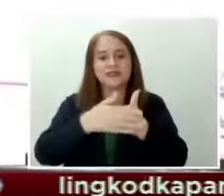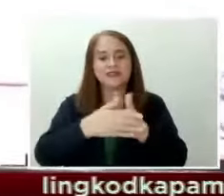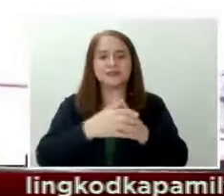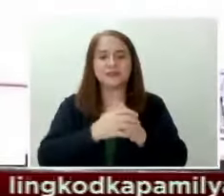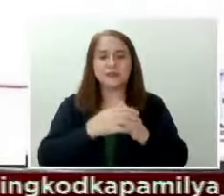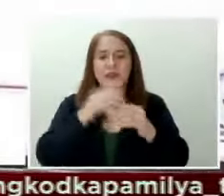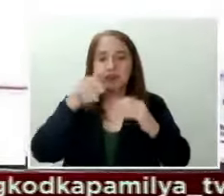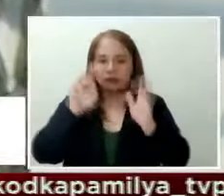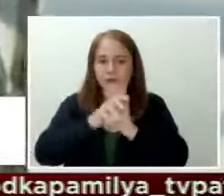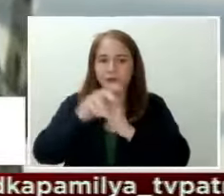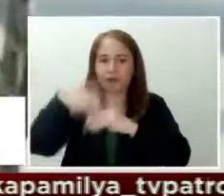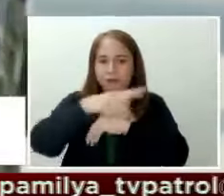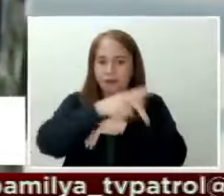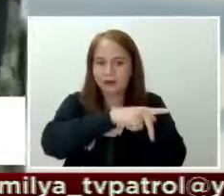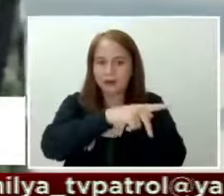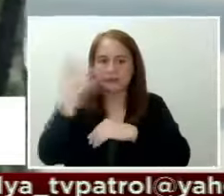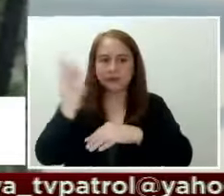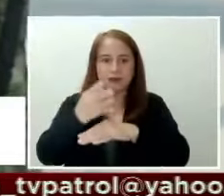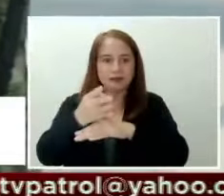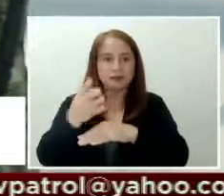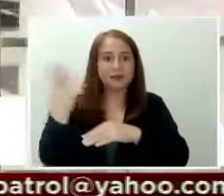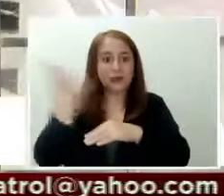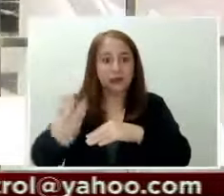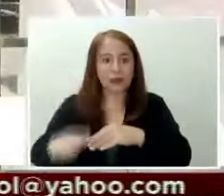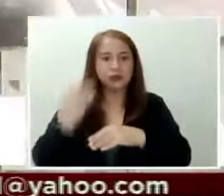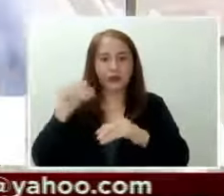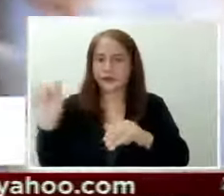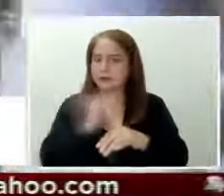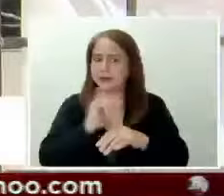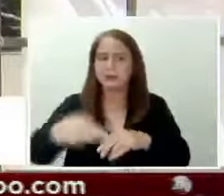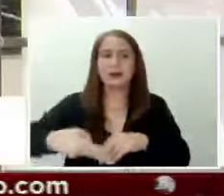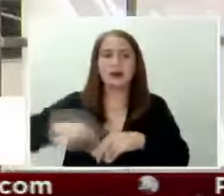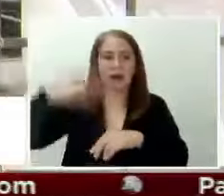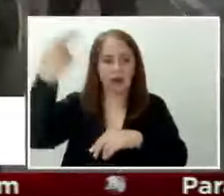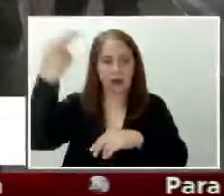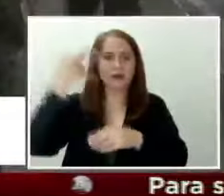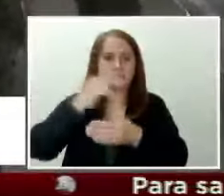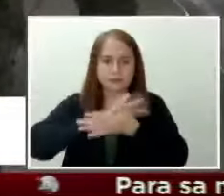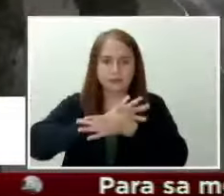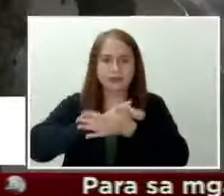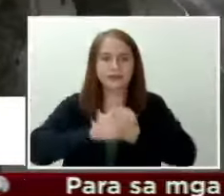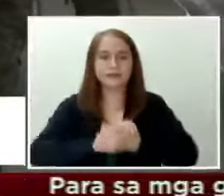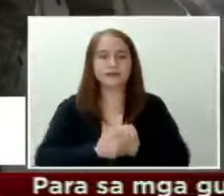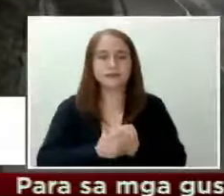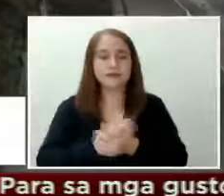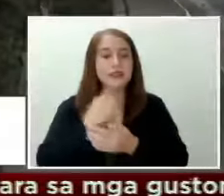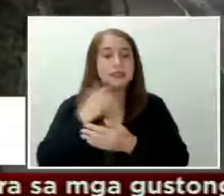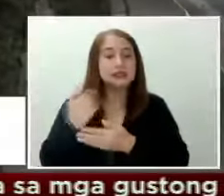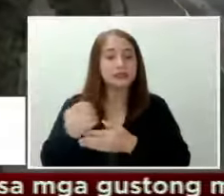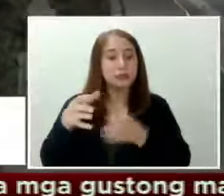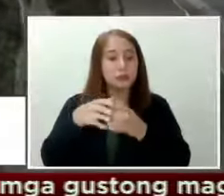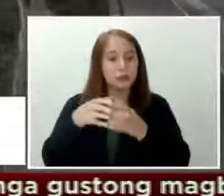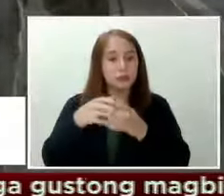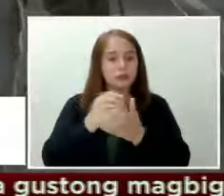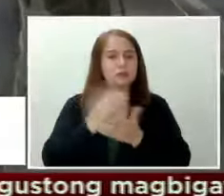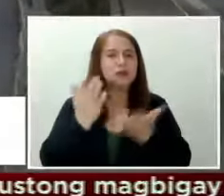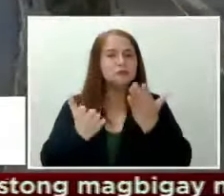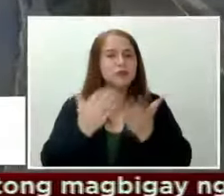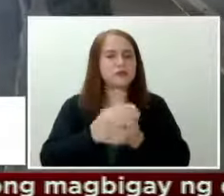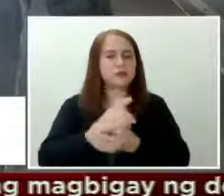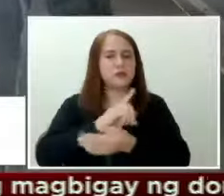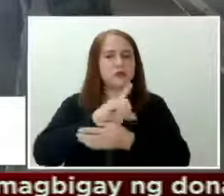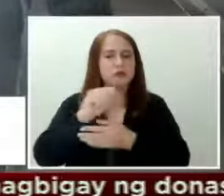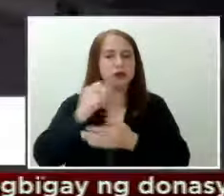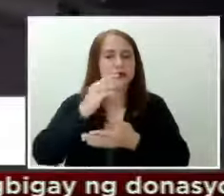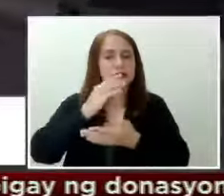Pampanga at Batangas, dahil tumataas na rin ang mga kaso dito. Sabi ng grupo, baka mas mabilis pang mapigil